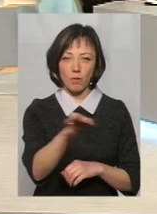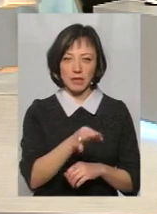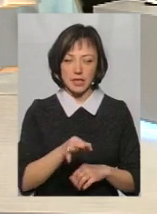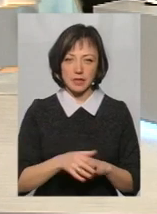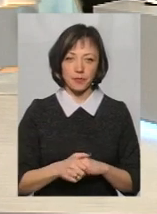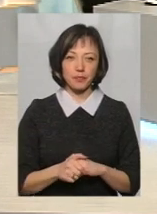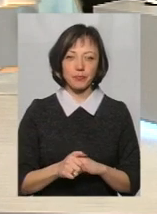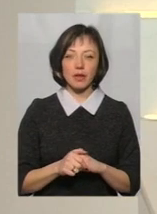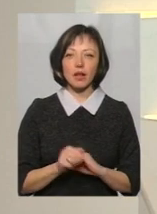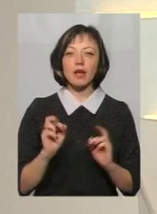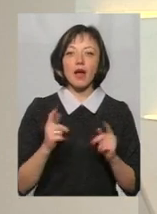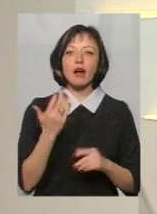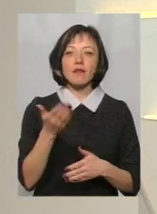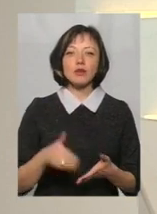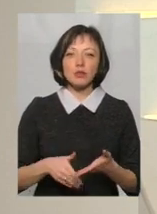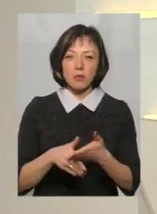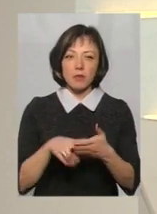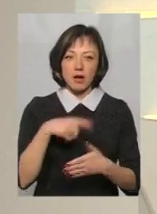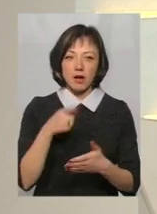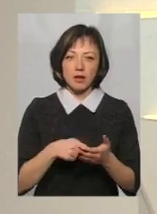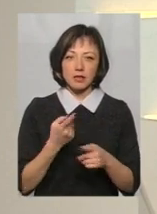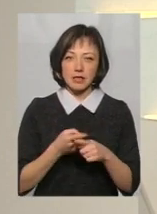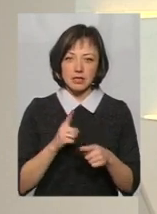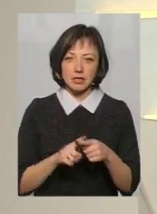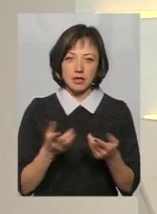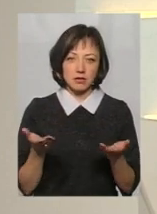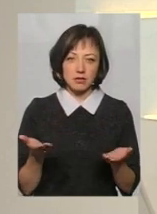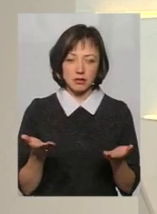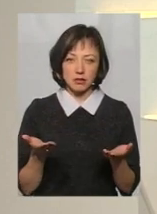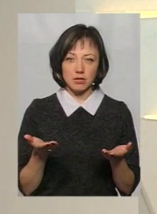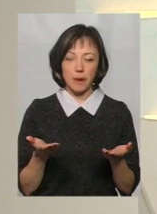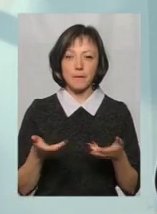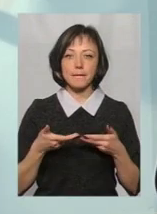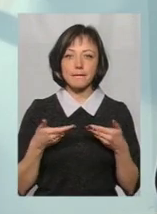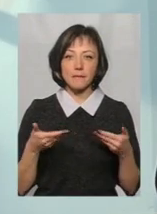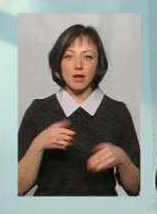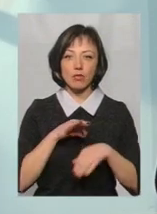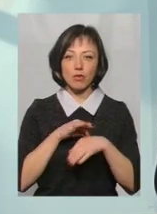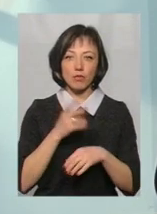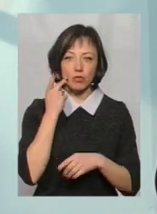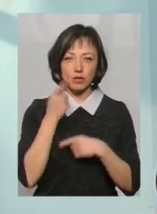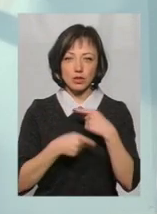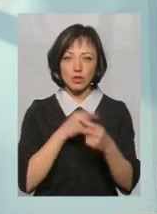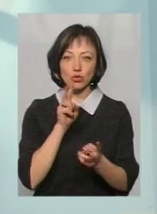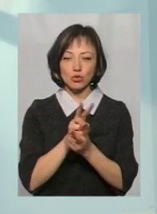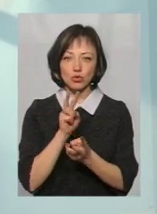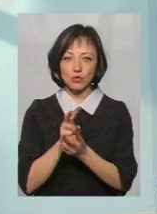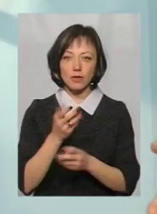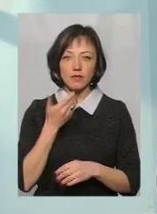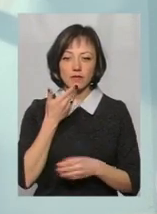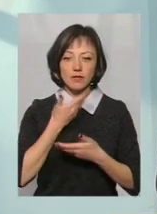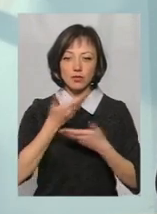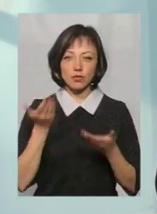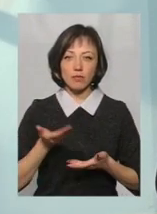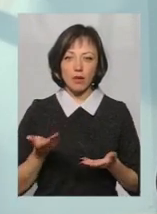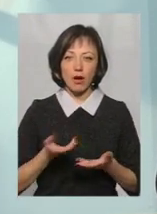Як Ви допомагаєте? Ми проводимо постійні зустрічі. Ми виступаємо публічно,